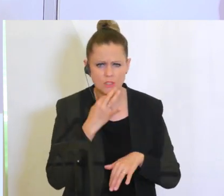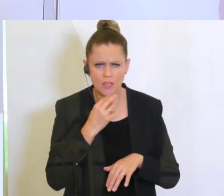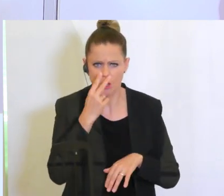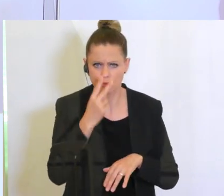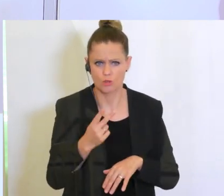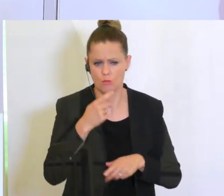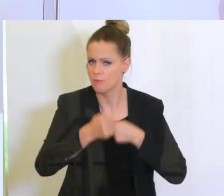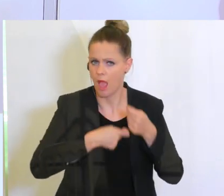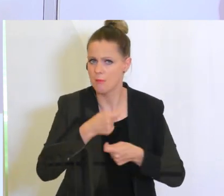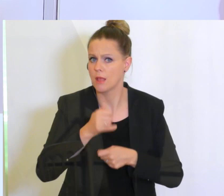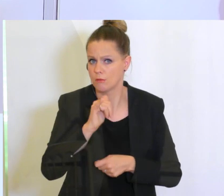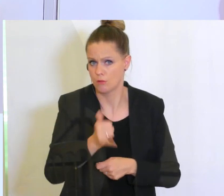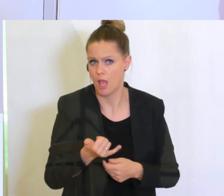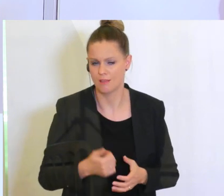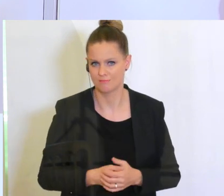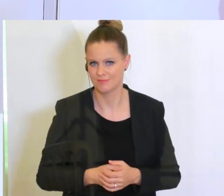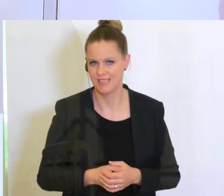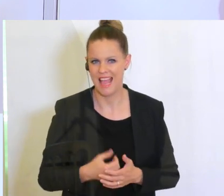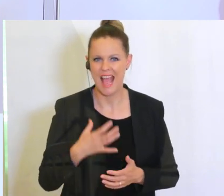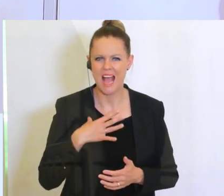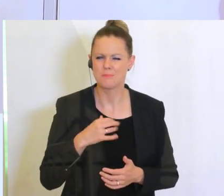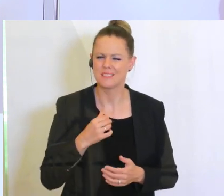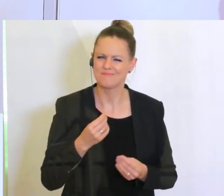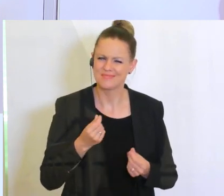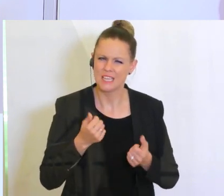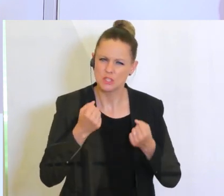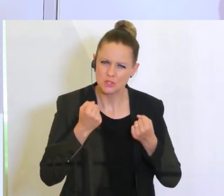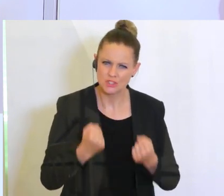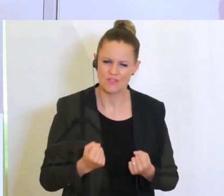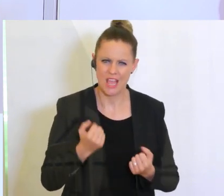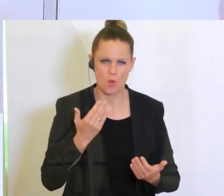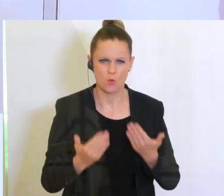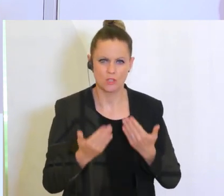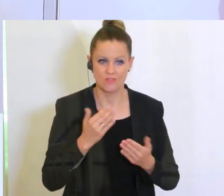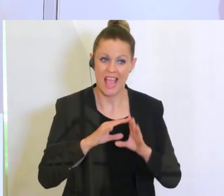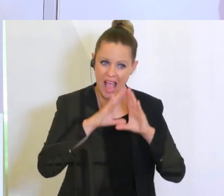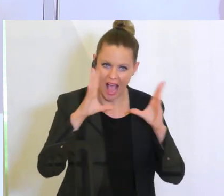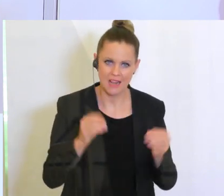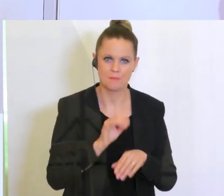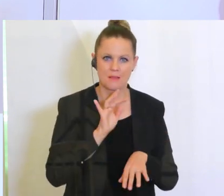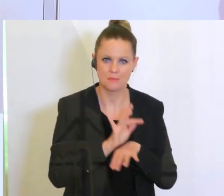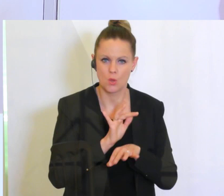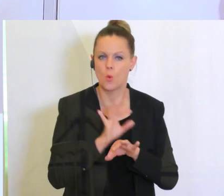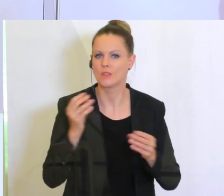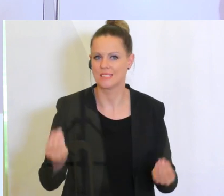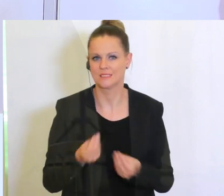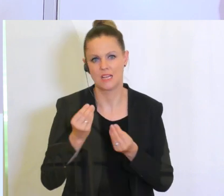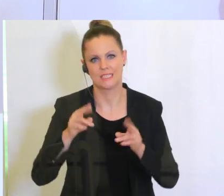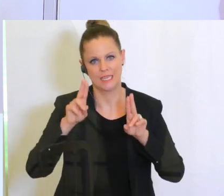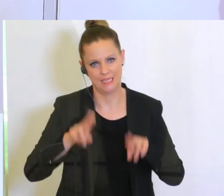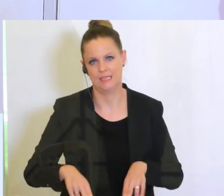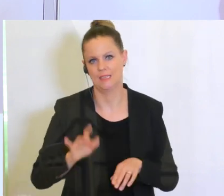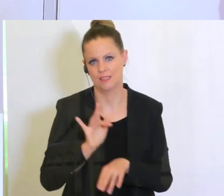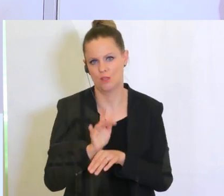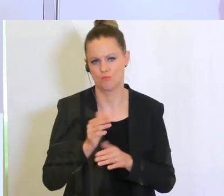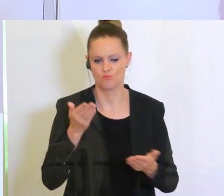eingeht. Es ist nur nicht immer ganz leicht zu unterscheiden, ob das jetzt prinzipielle Kritik ist oder sachlich gerechtfertigte. Das gilt es